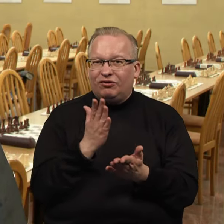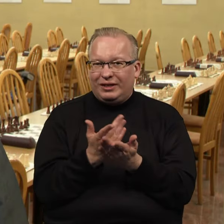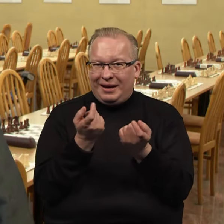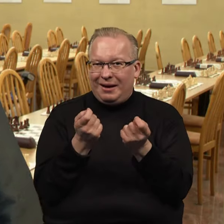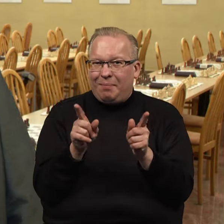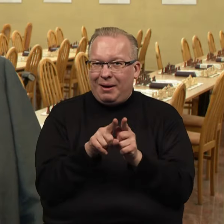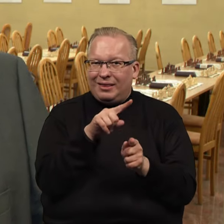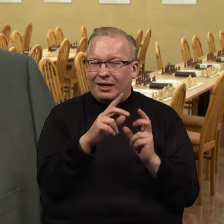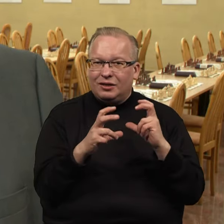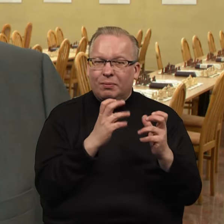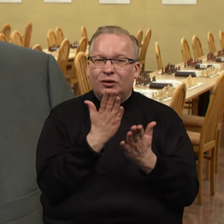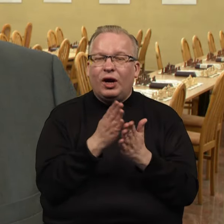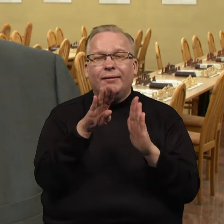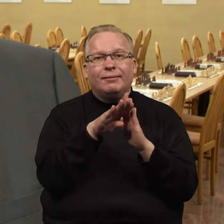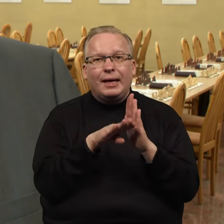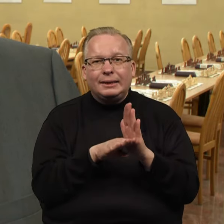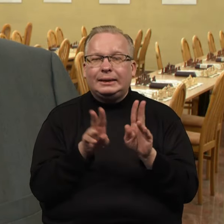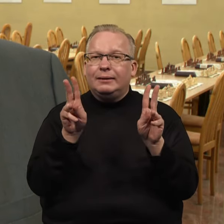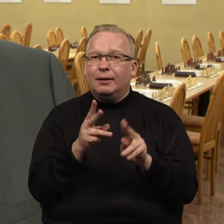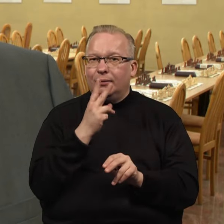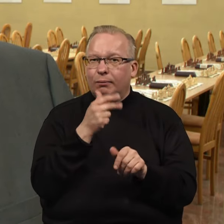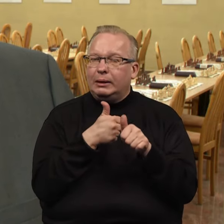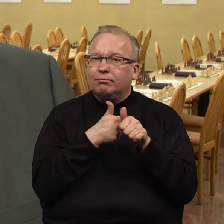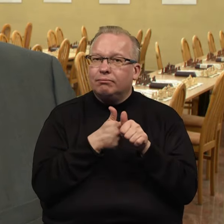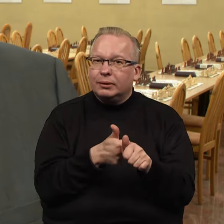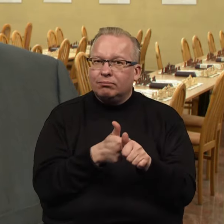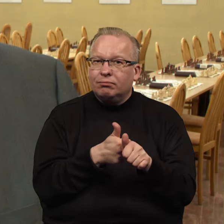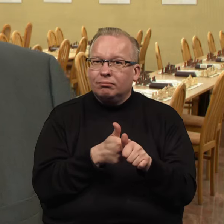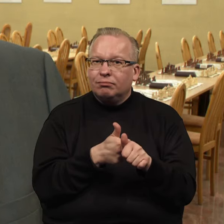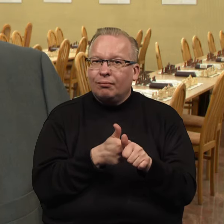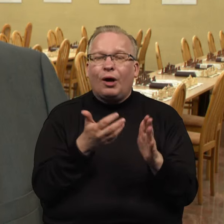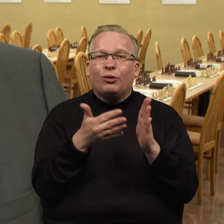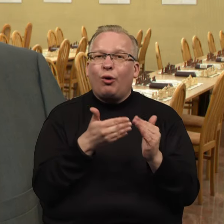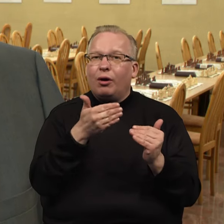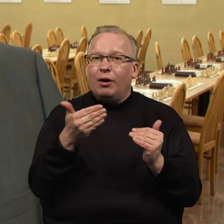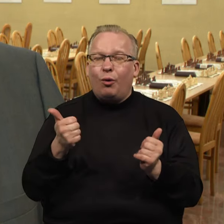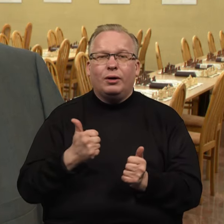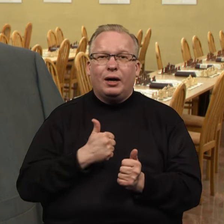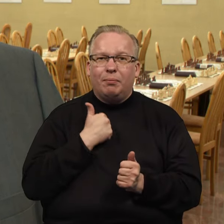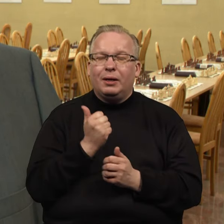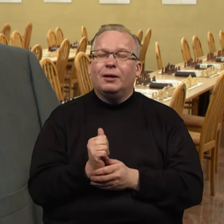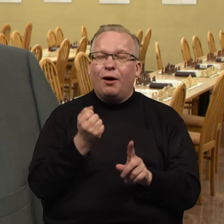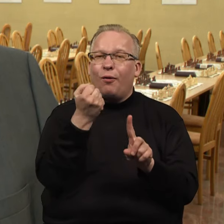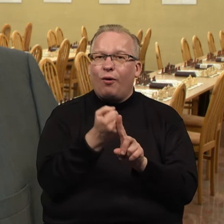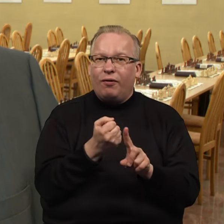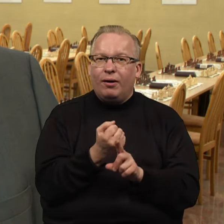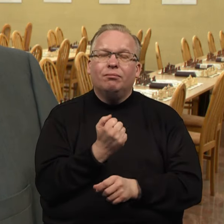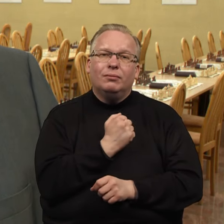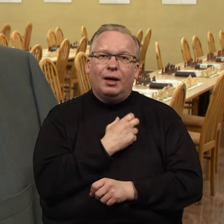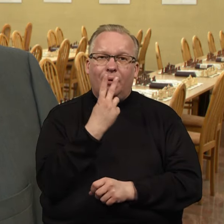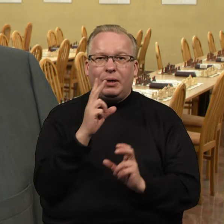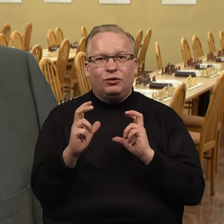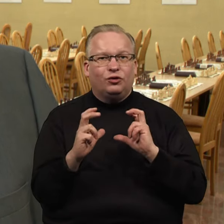kur yra taisyklės, numatimas, įjimų, yra kažkokia tai garbinga kova dėja. Pasirodė, kad